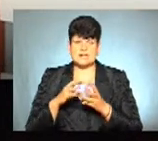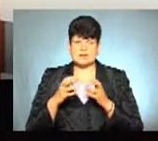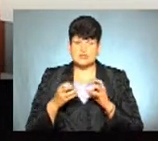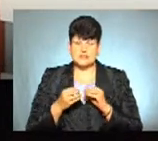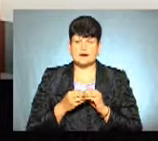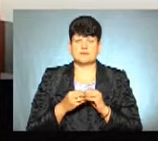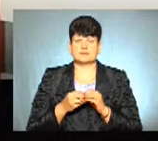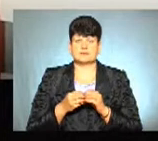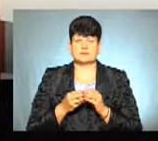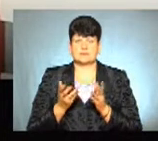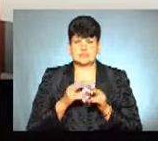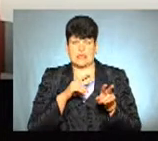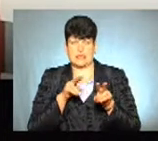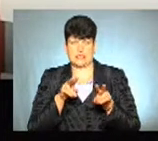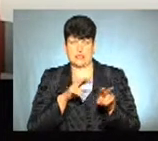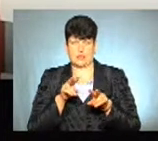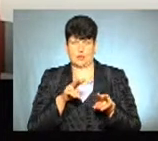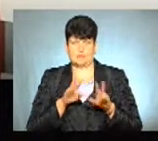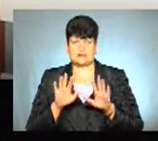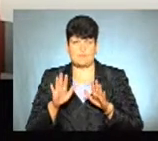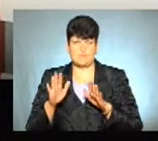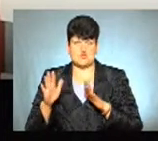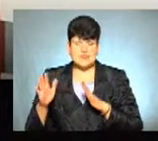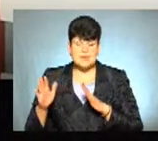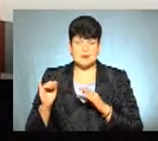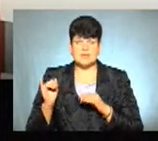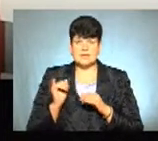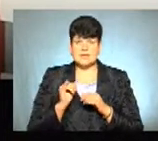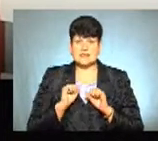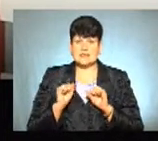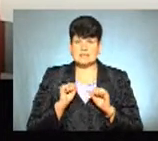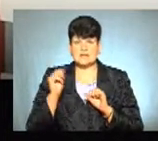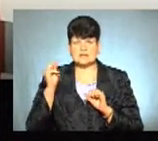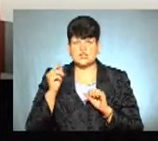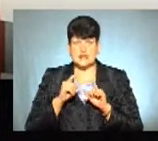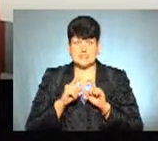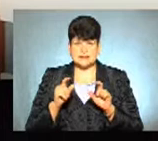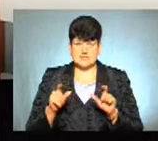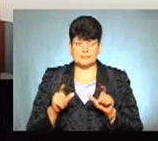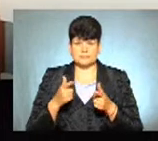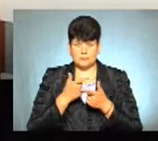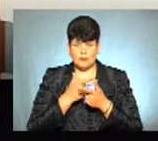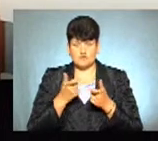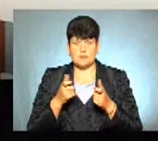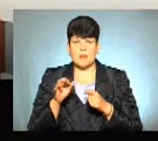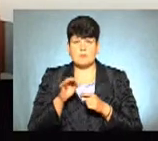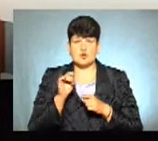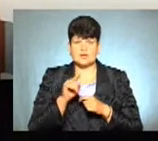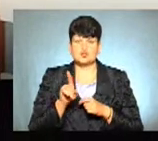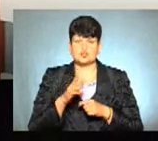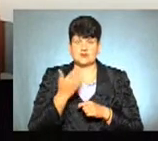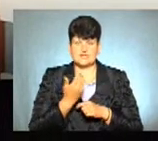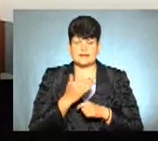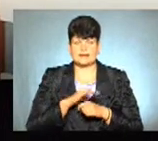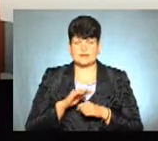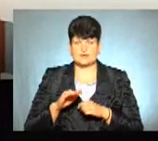адже десь ми слідкуємо за подіями, і керівники навчальних закладів повідомляють про те, що їхні учні